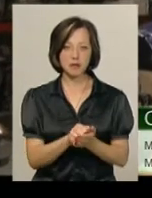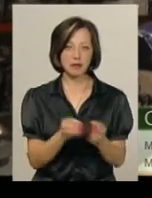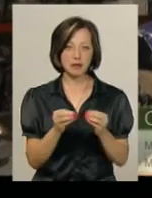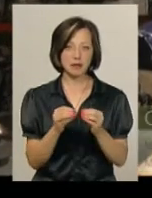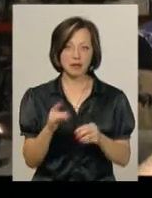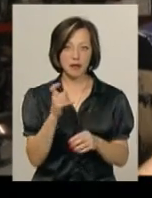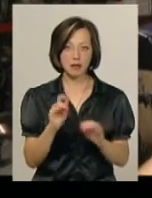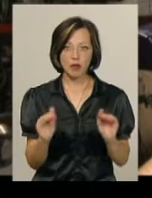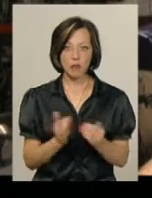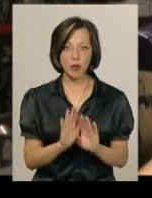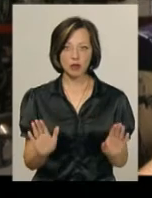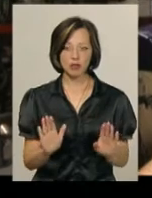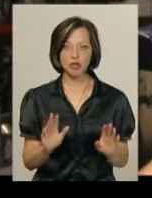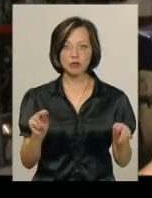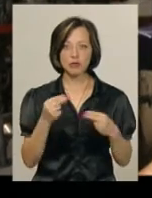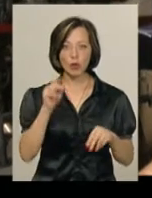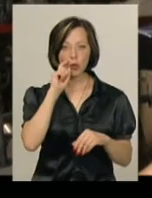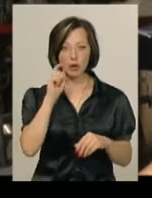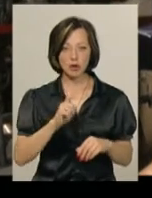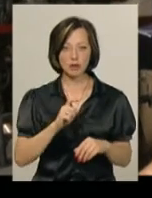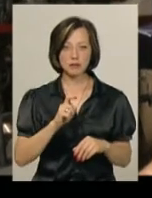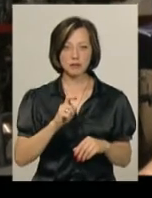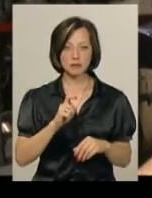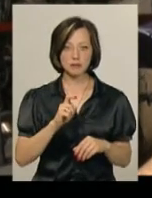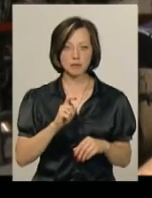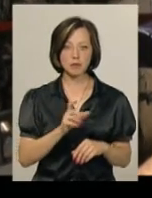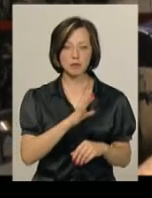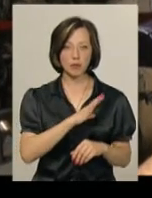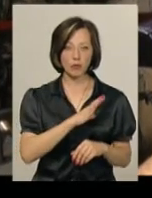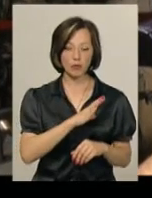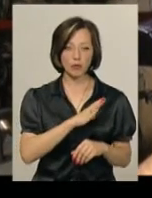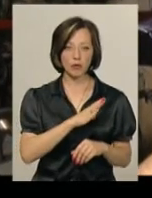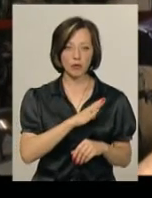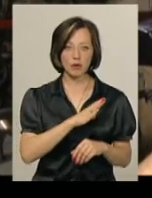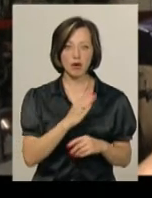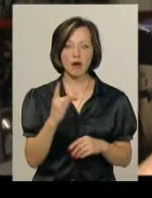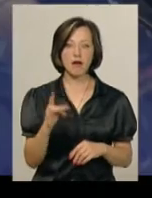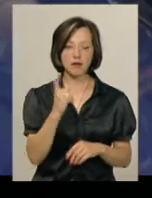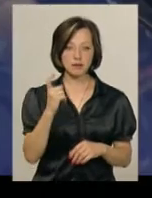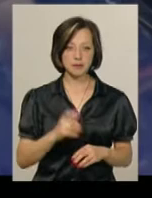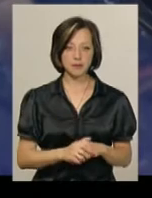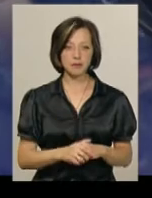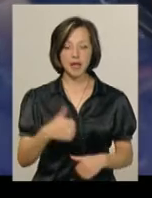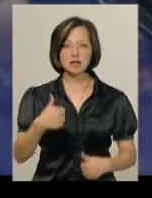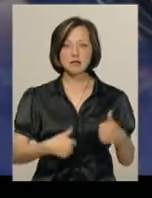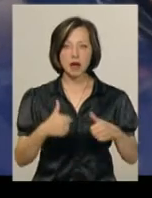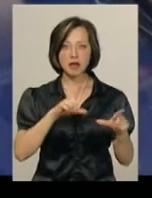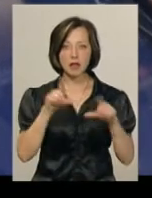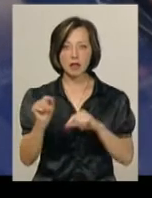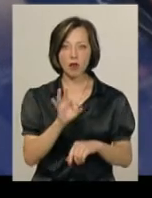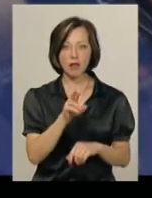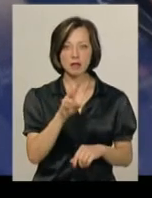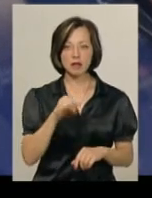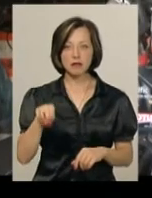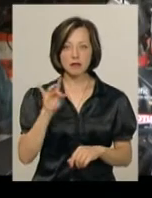це не менше. Чемпіон України був один раз. Змагання, на які їде Олександр